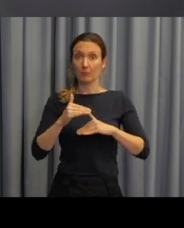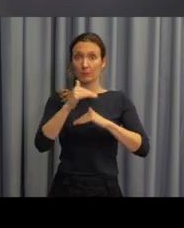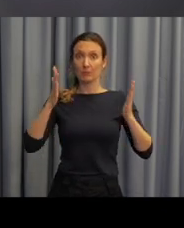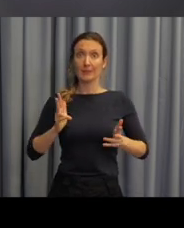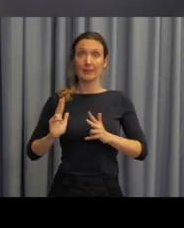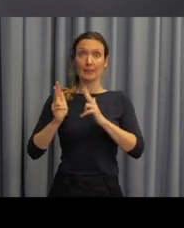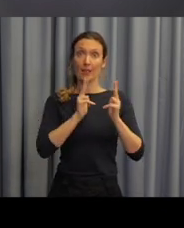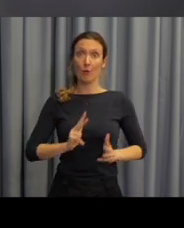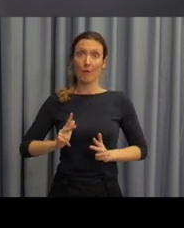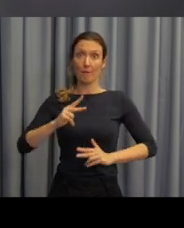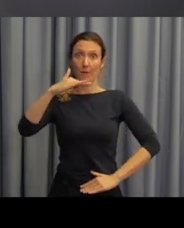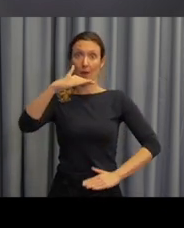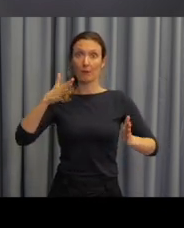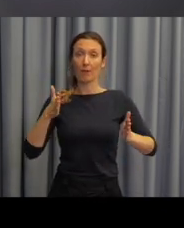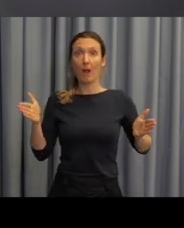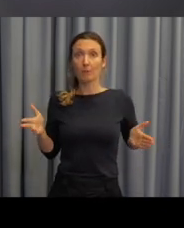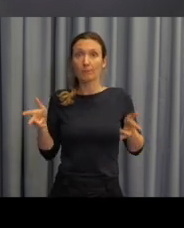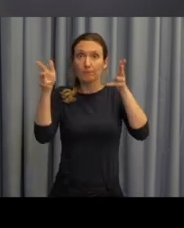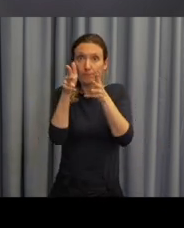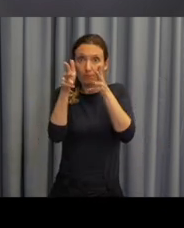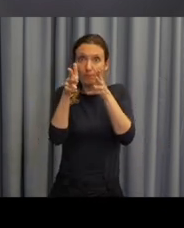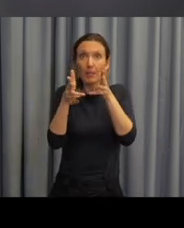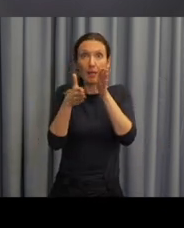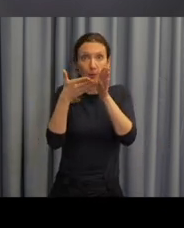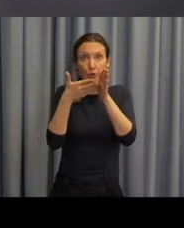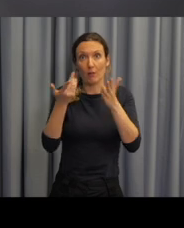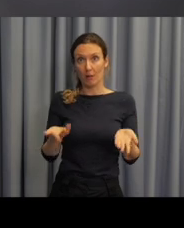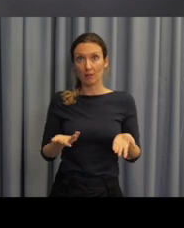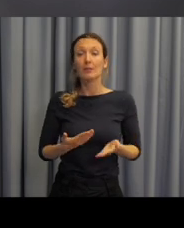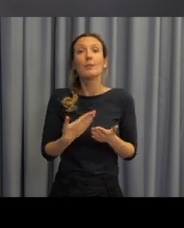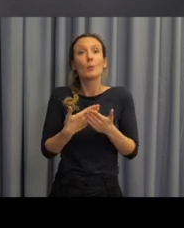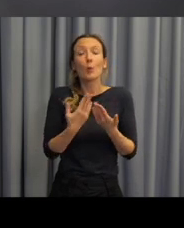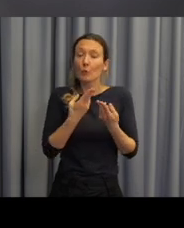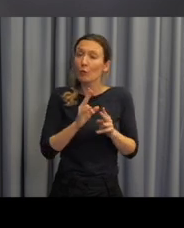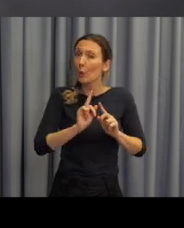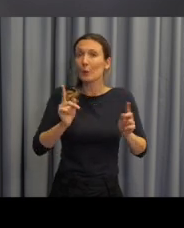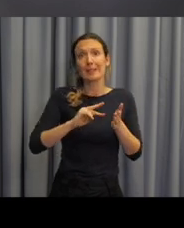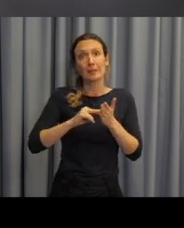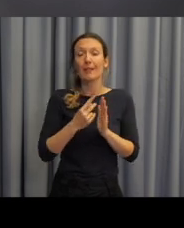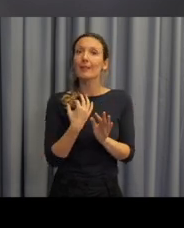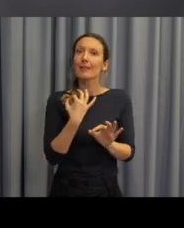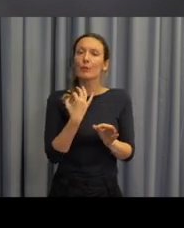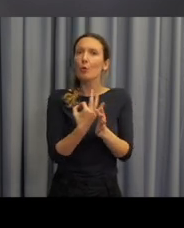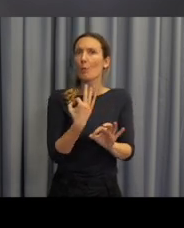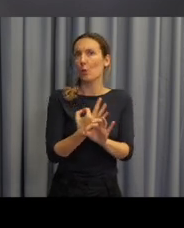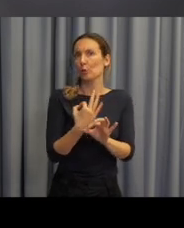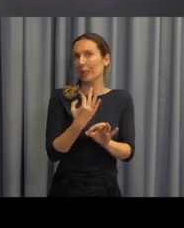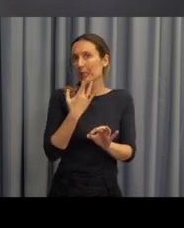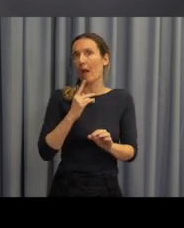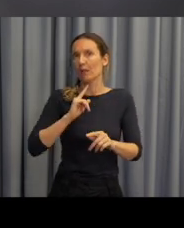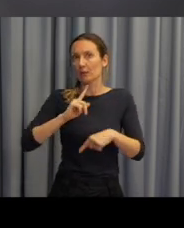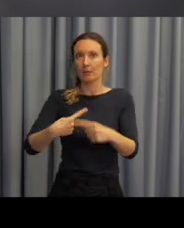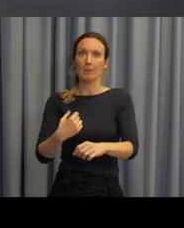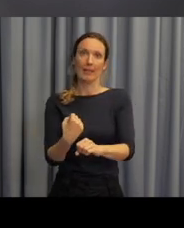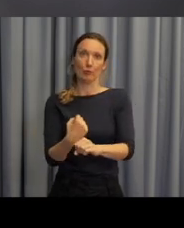upravit místo centrálního znakovacího prostoru například. A zase tam najdete typy, jakým